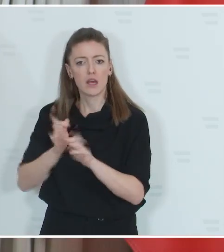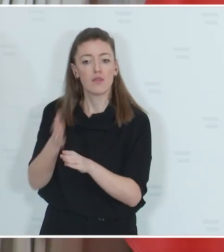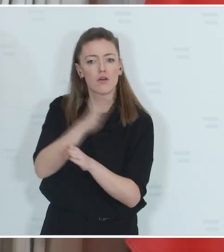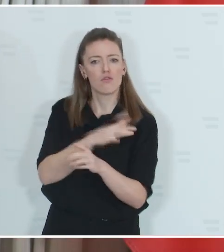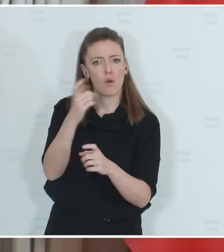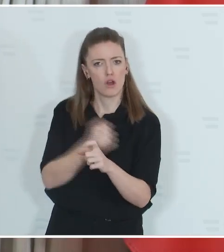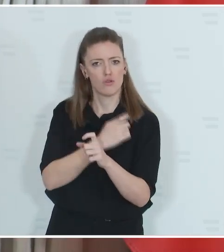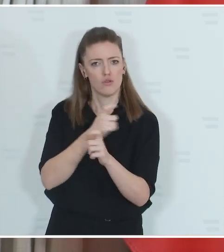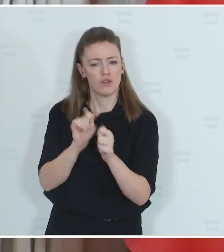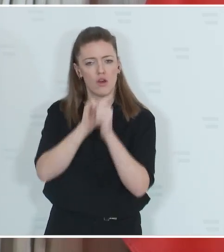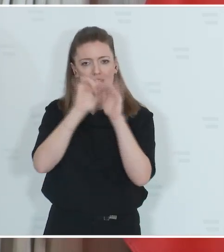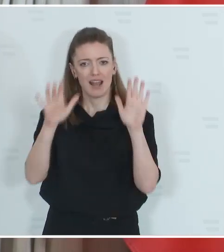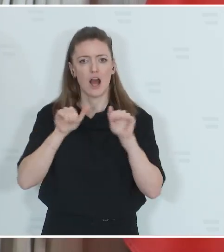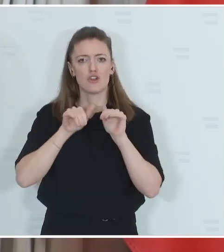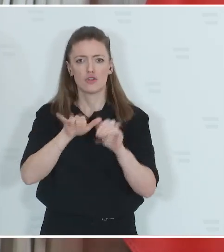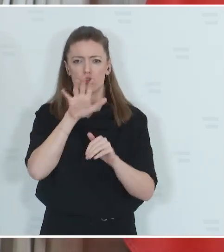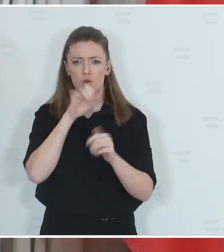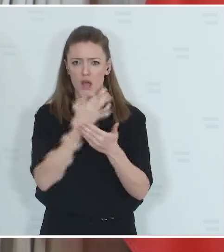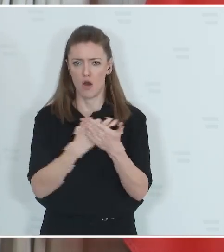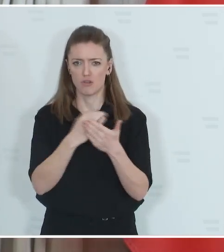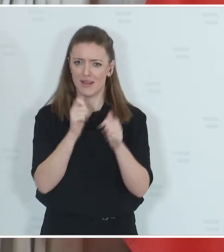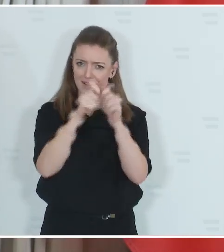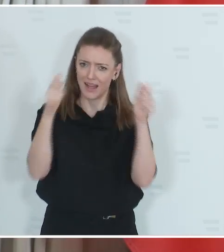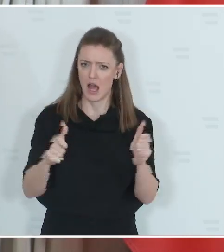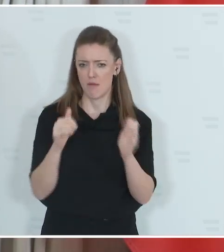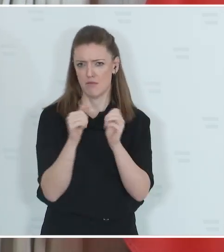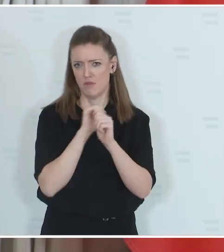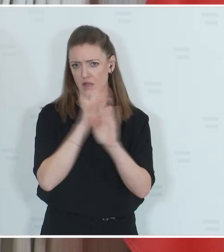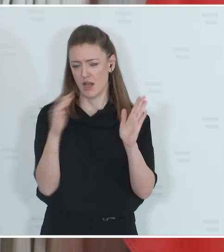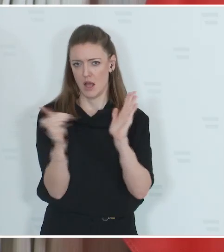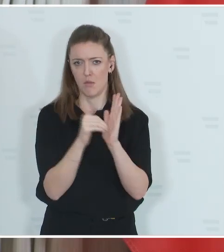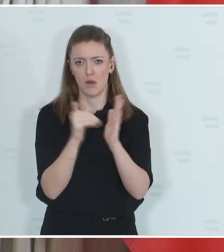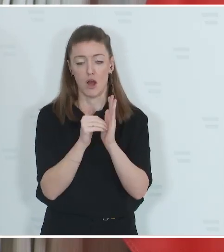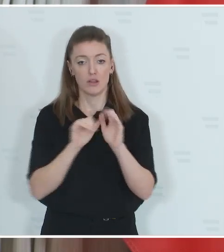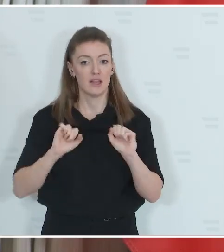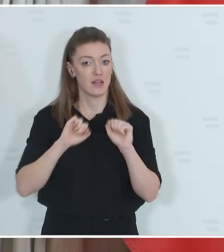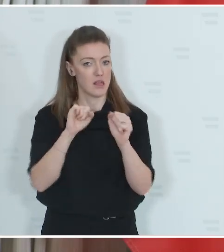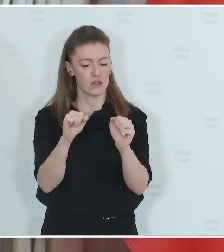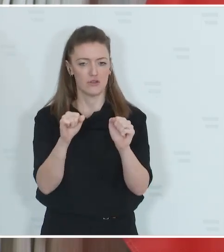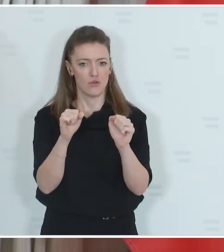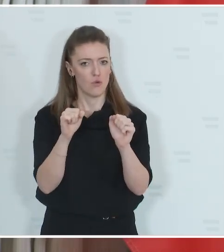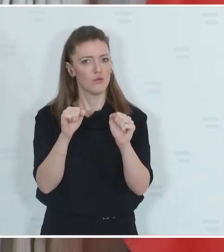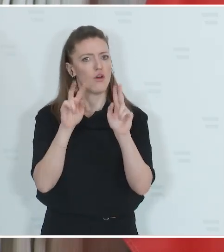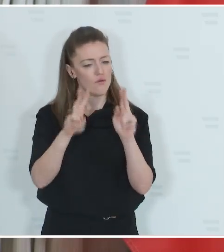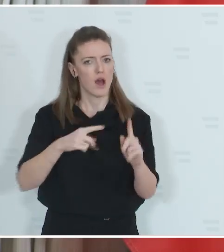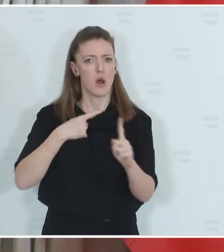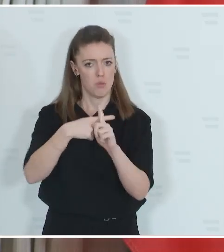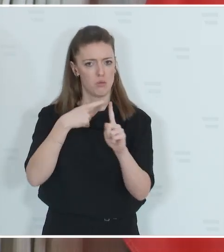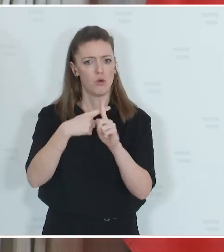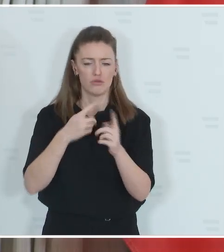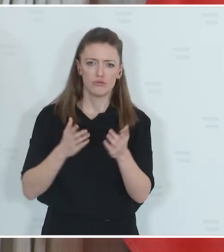Rahmenbedingungen für die Schutzhundeausbildung. Und die Reaktion darauf war durchwegs eine positive.